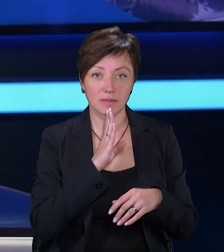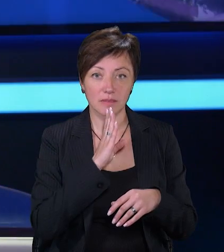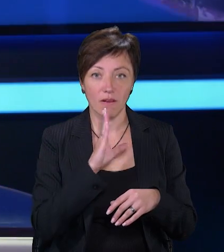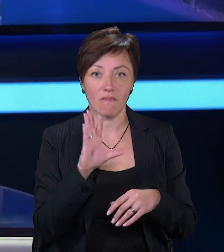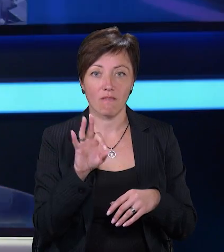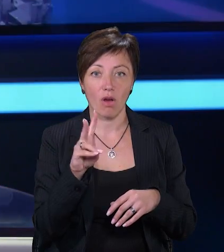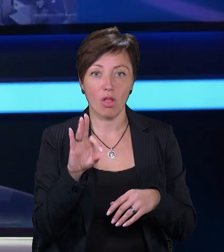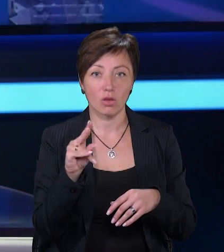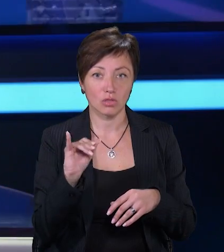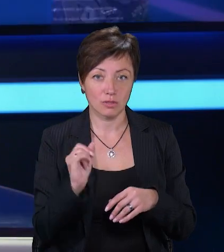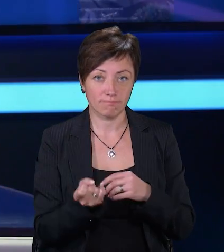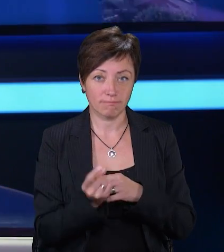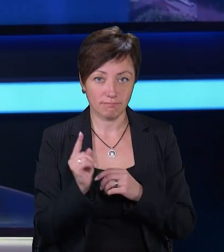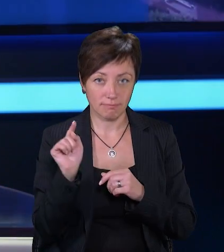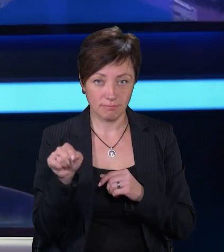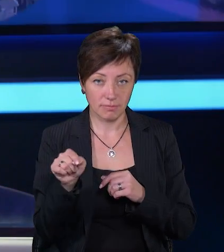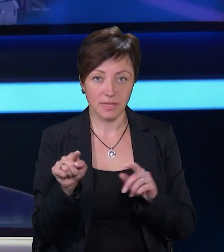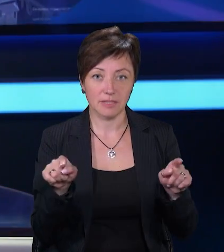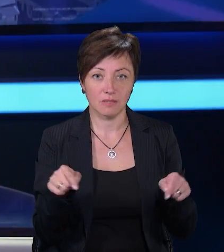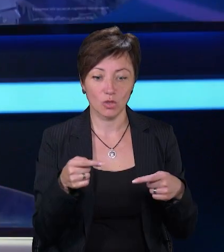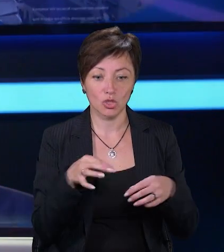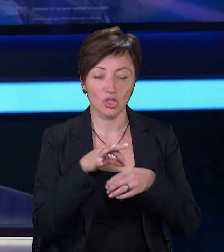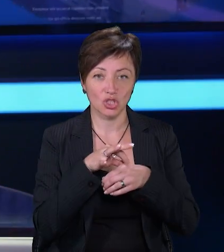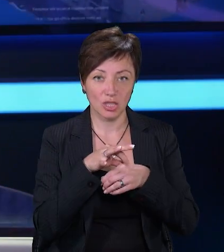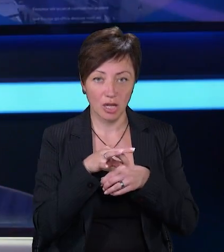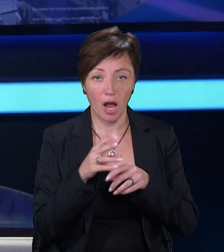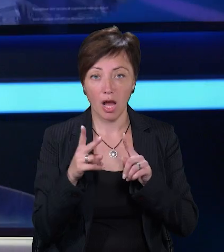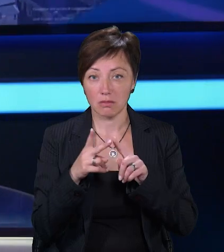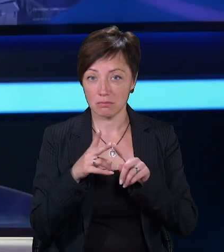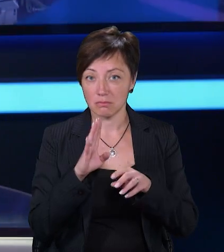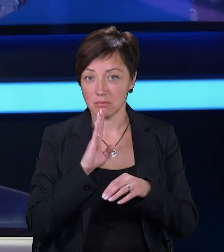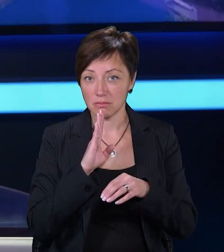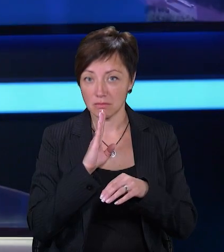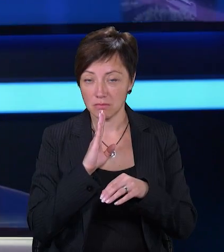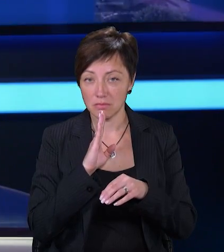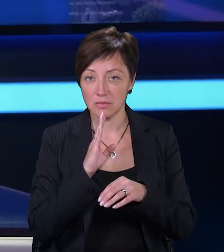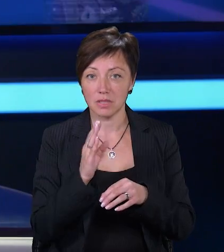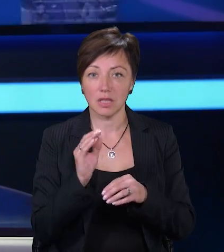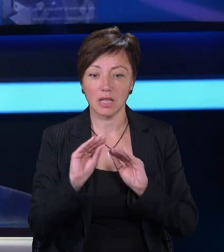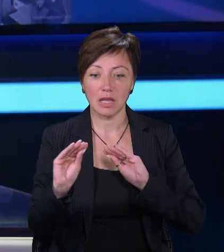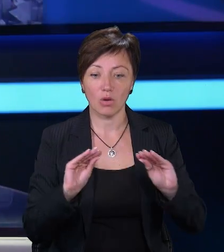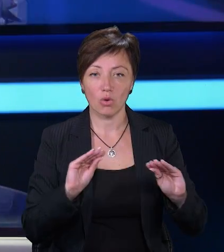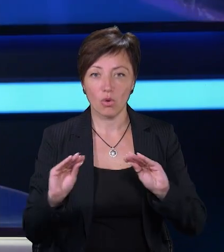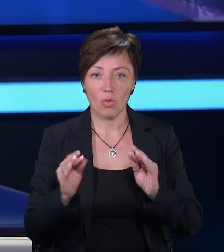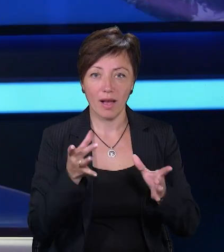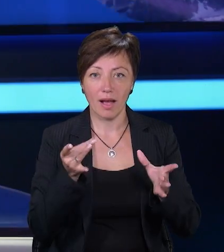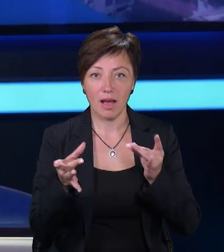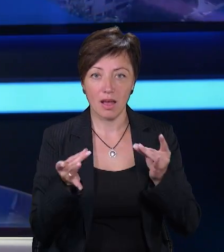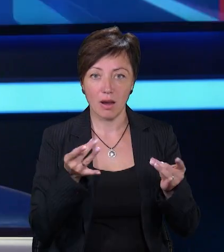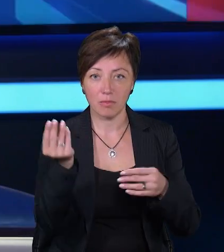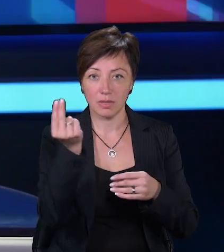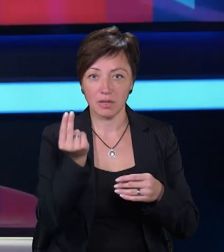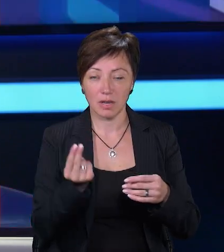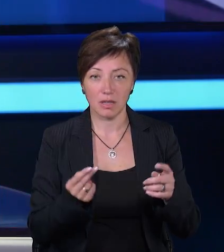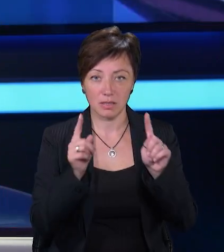Волочиська. Оксана Балендюк створює вироби зі шкіри, а Ганна Єрменчук-Гручман декорує кераміку та пише картини